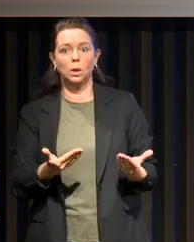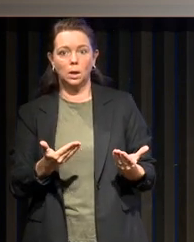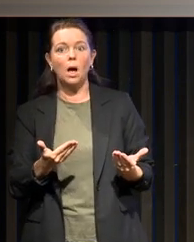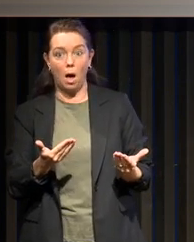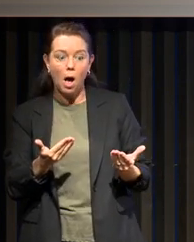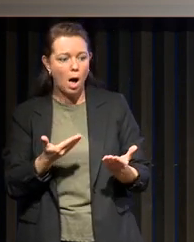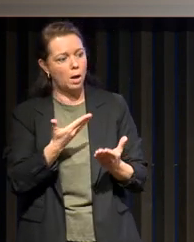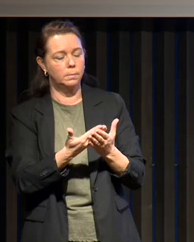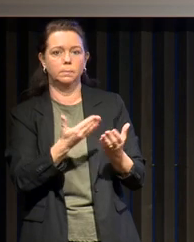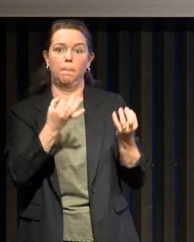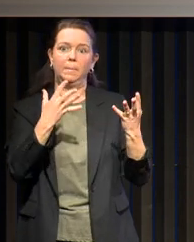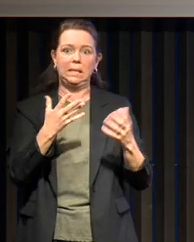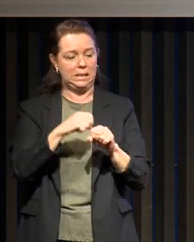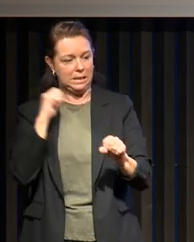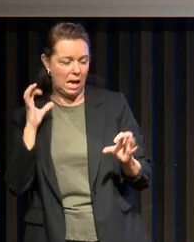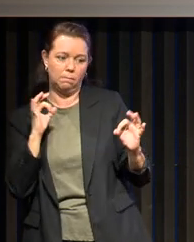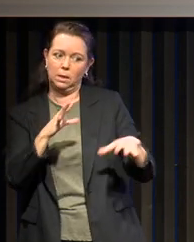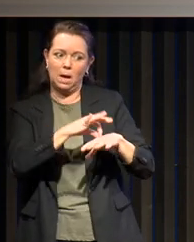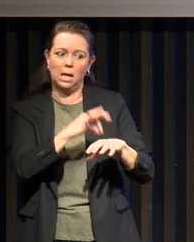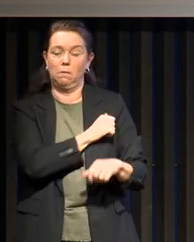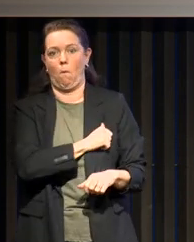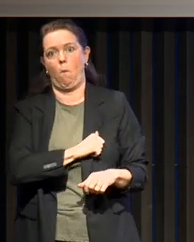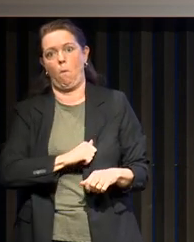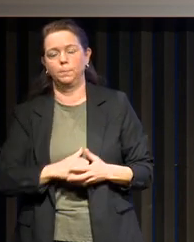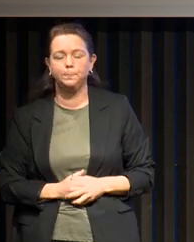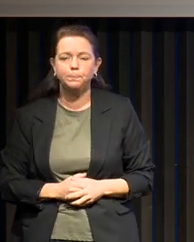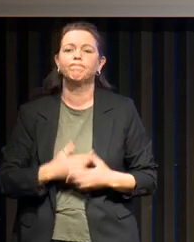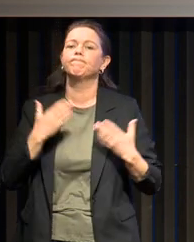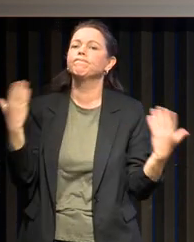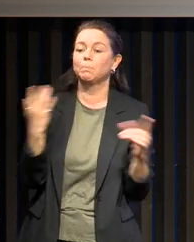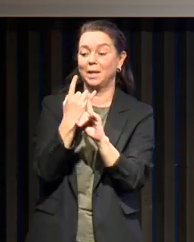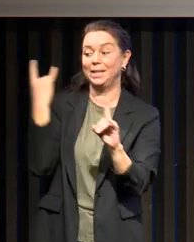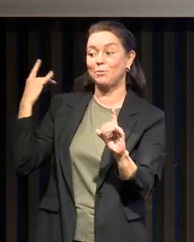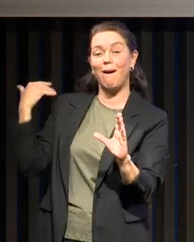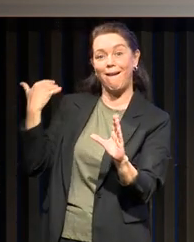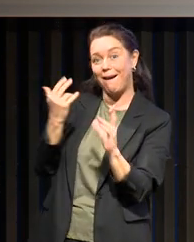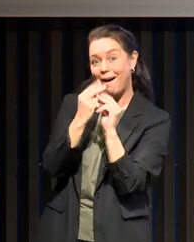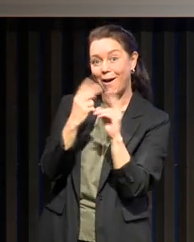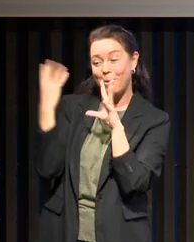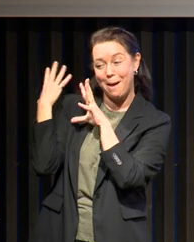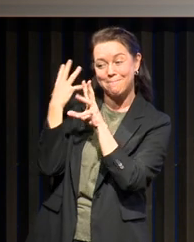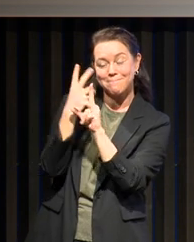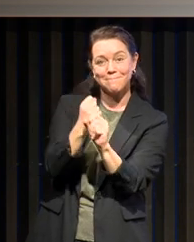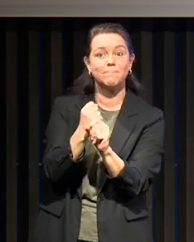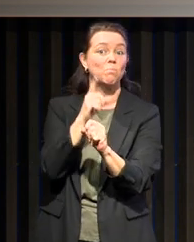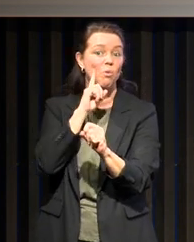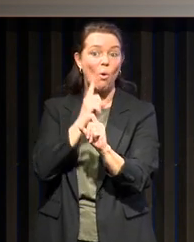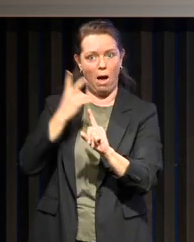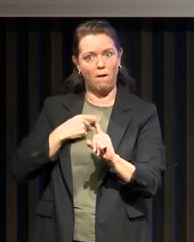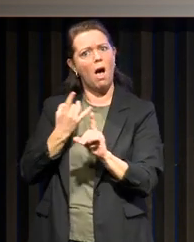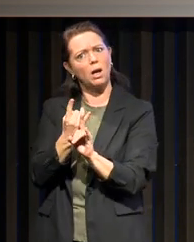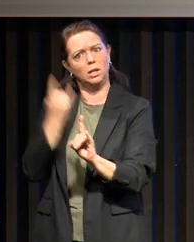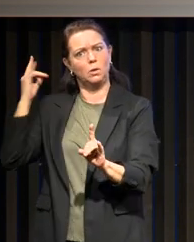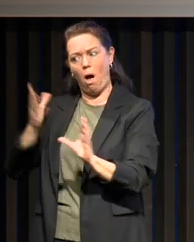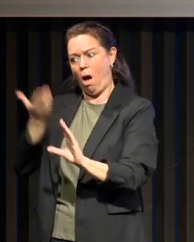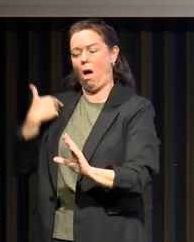devienne un mal du siècle. Je vais vous proposer une histoire forcément parcellaire. Je ne suis pas historien de la médecine. Il y des historiens de